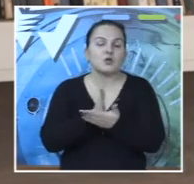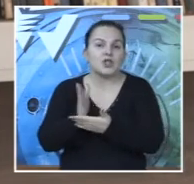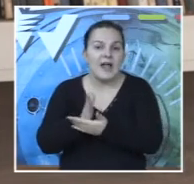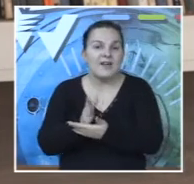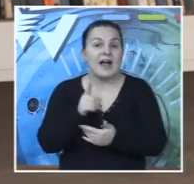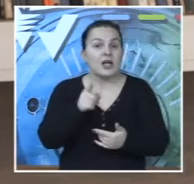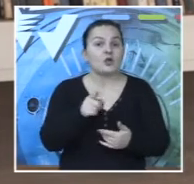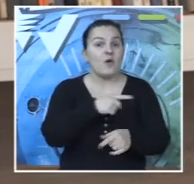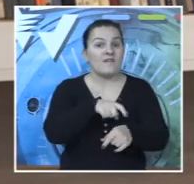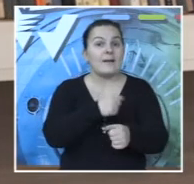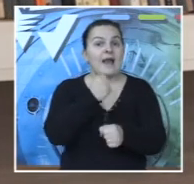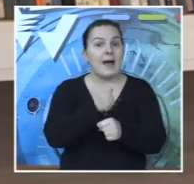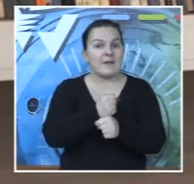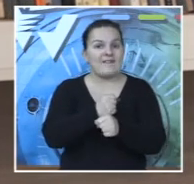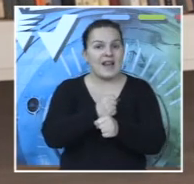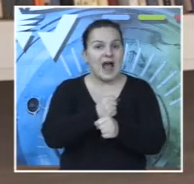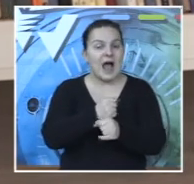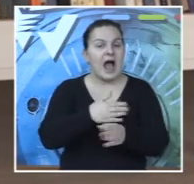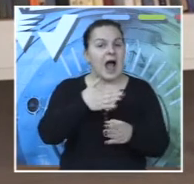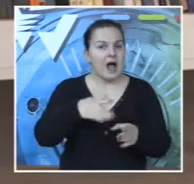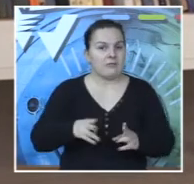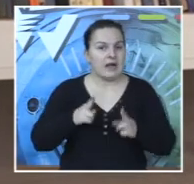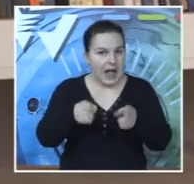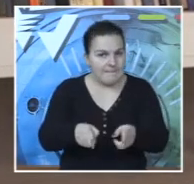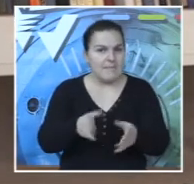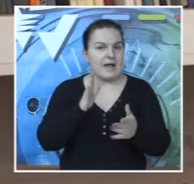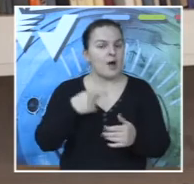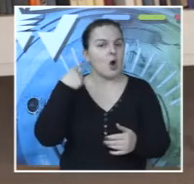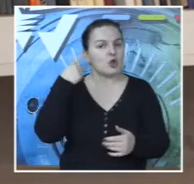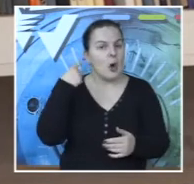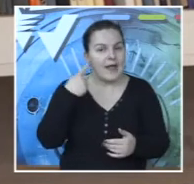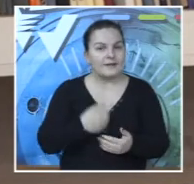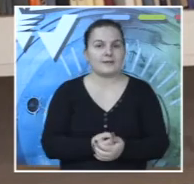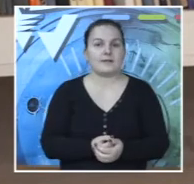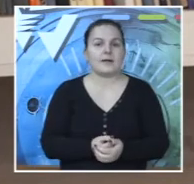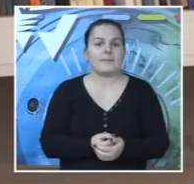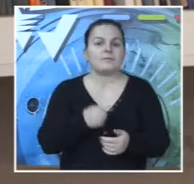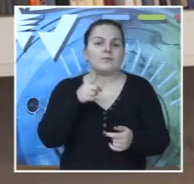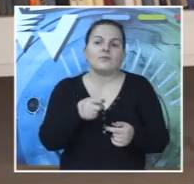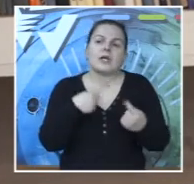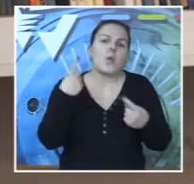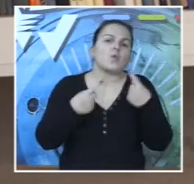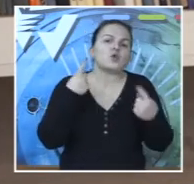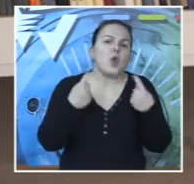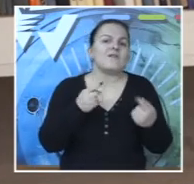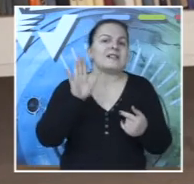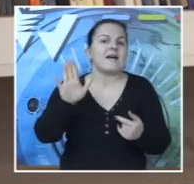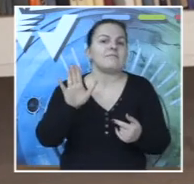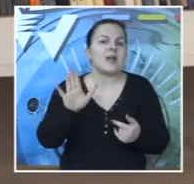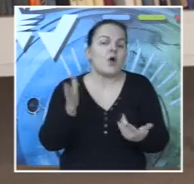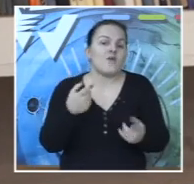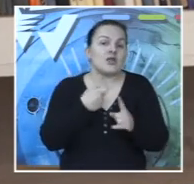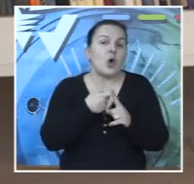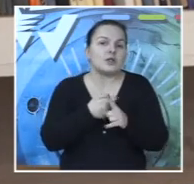u to vreme je napravljena i rampa, dakle, obezbeđen je taj toalet, tako da ti neki elementarni uslovi